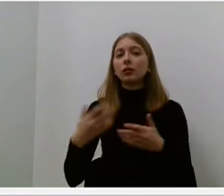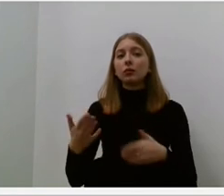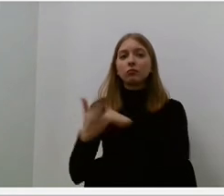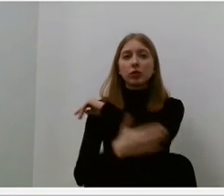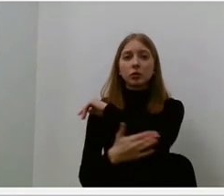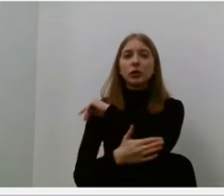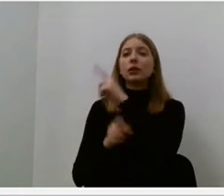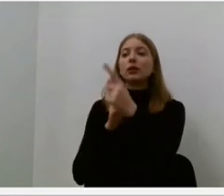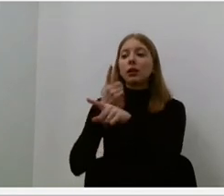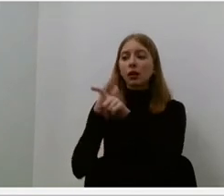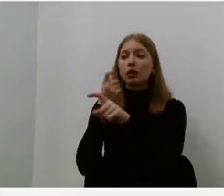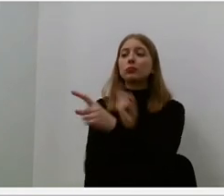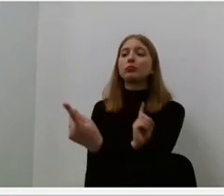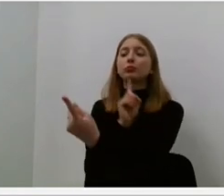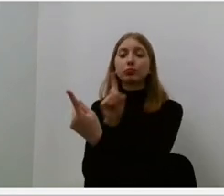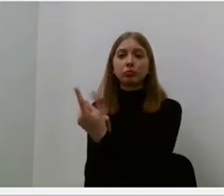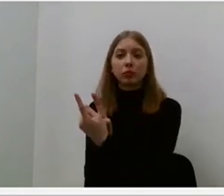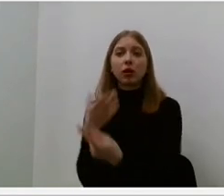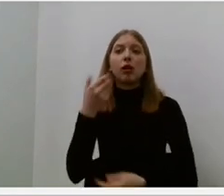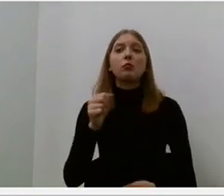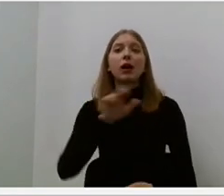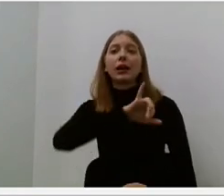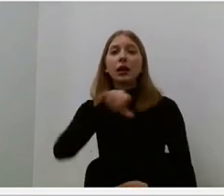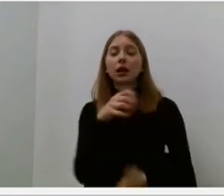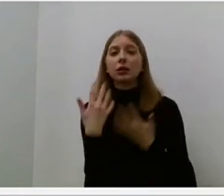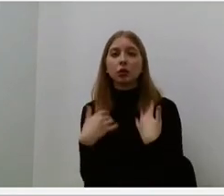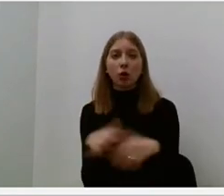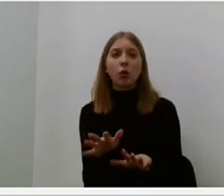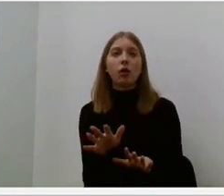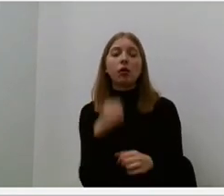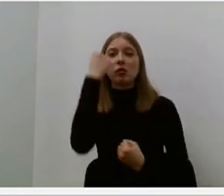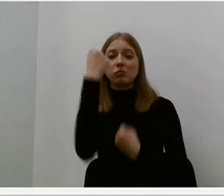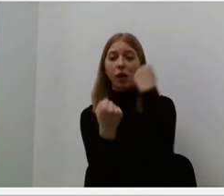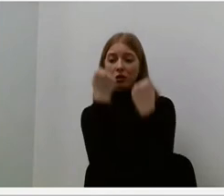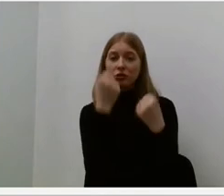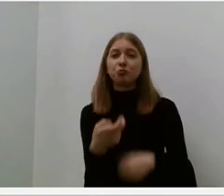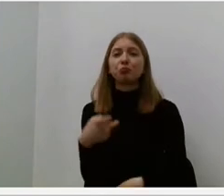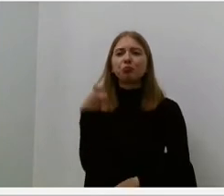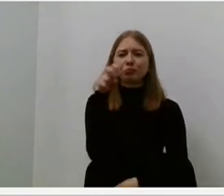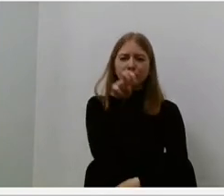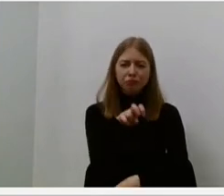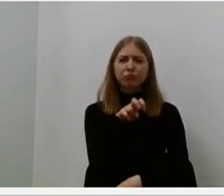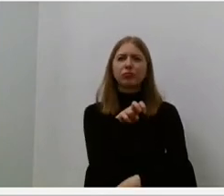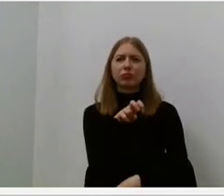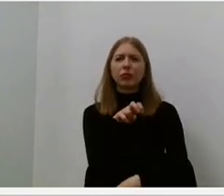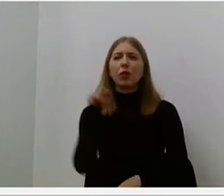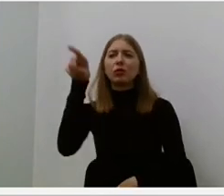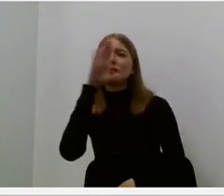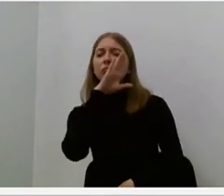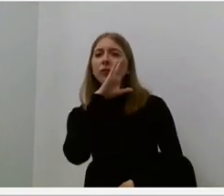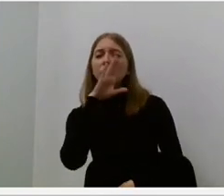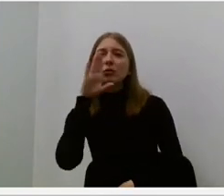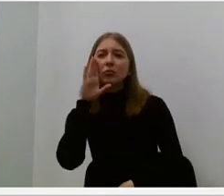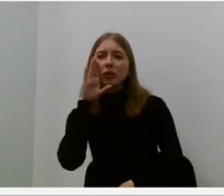Marija išvažiuoja, jau sėdasi į automobilį ir jis sukaupusi paskutinės jėgas paprašė, kad moteris ją